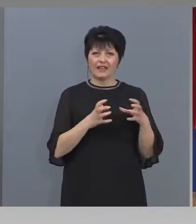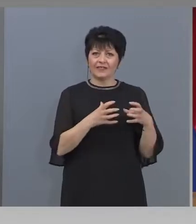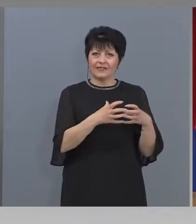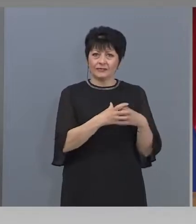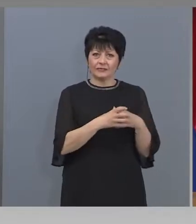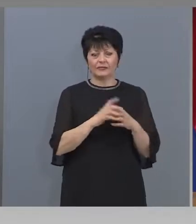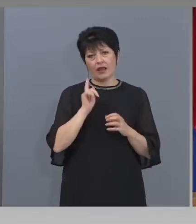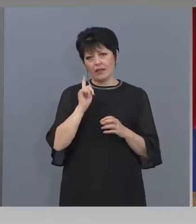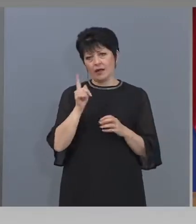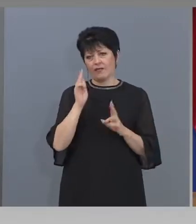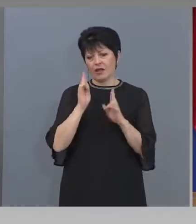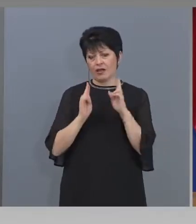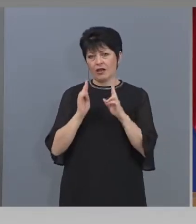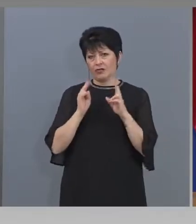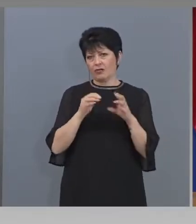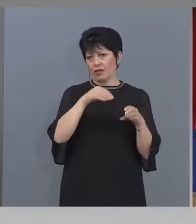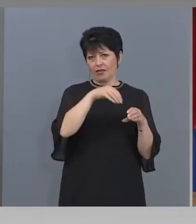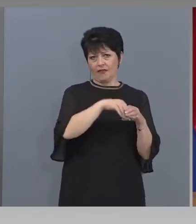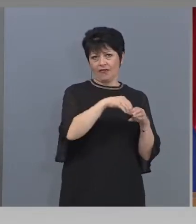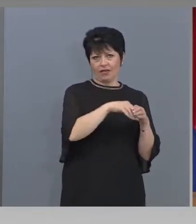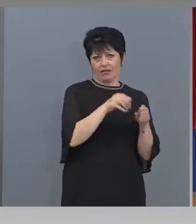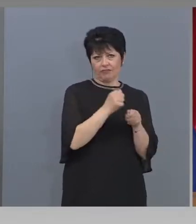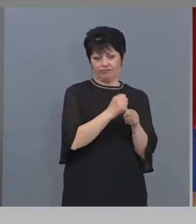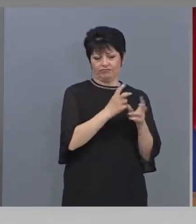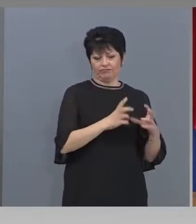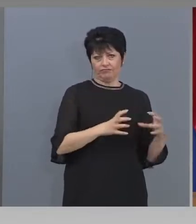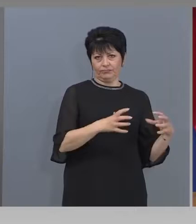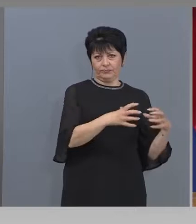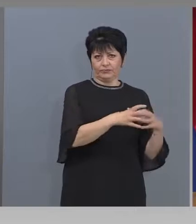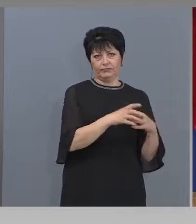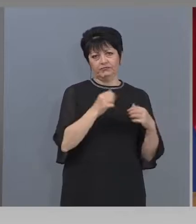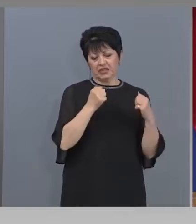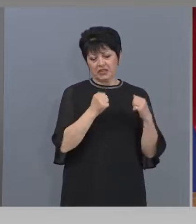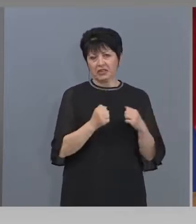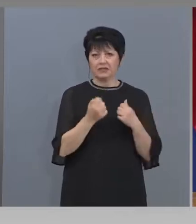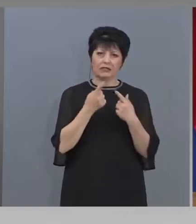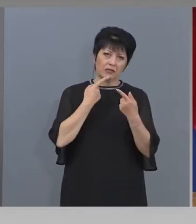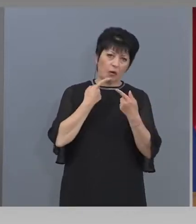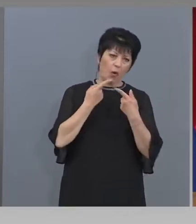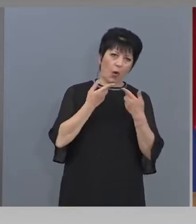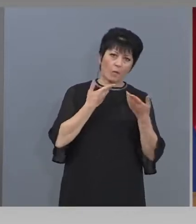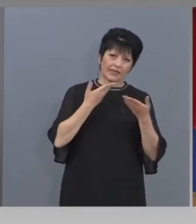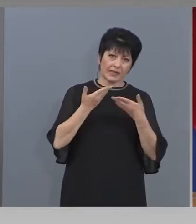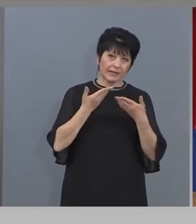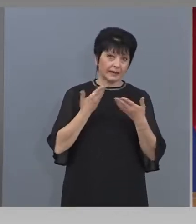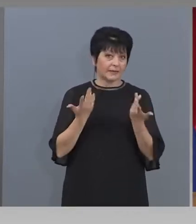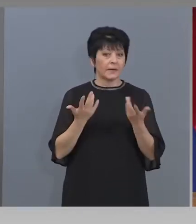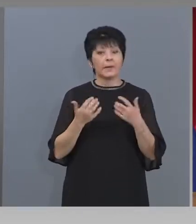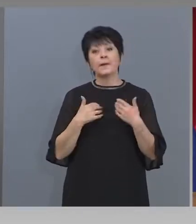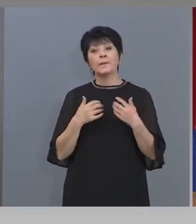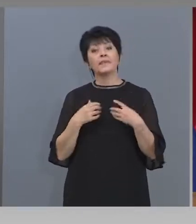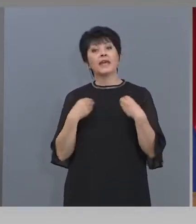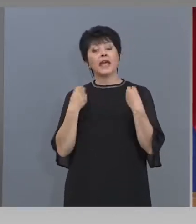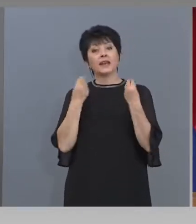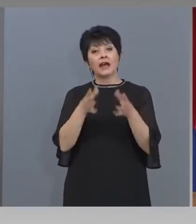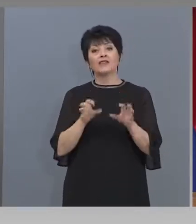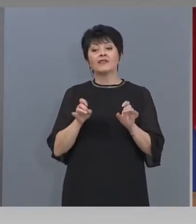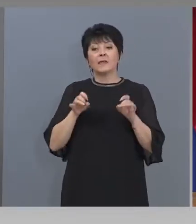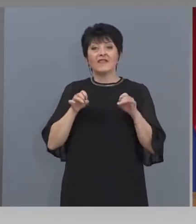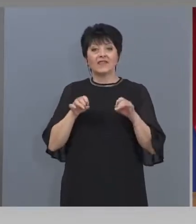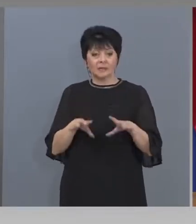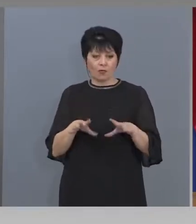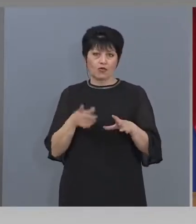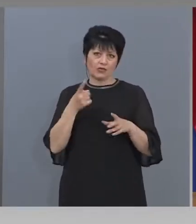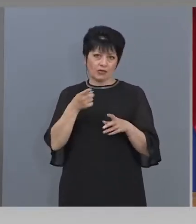седнат и да обсъдат. Ние даваме възможност да се провежда такива